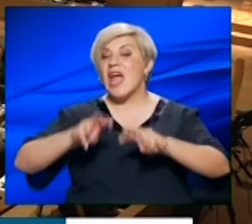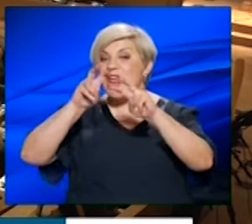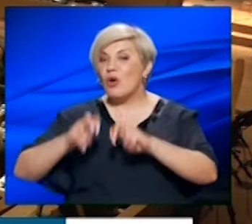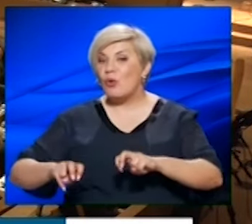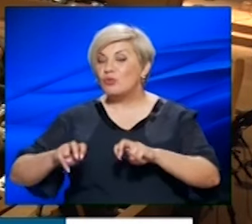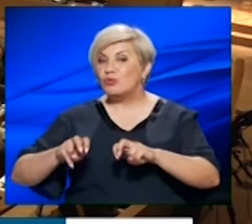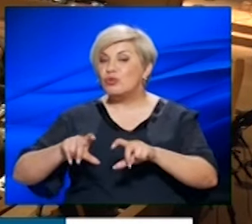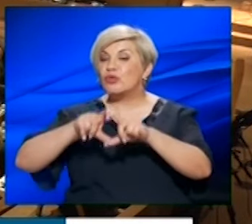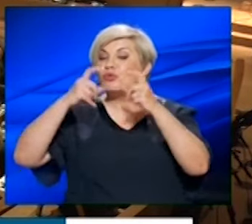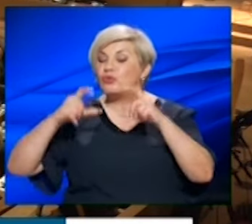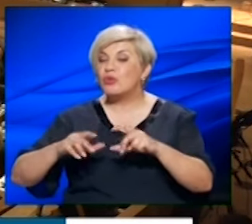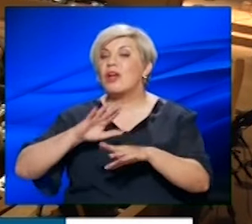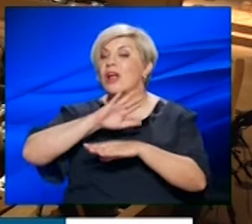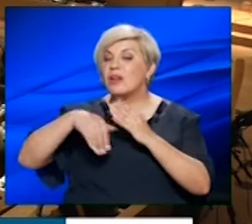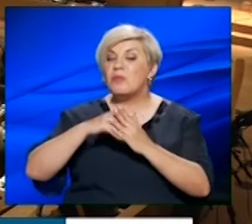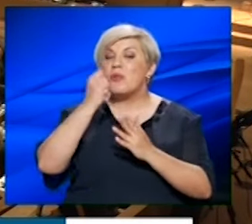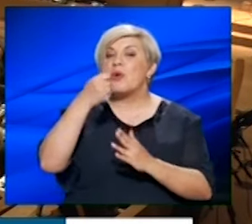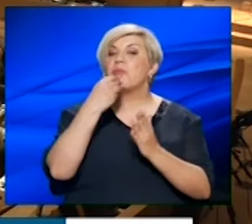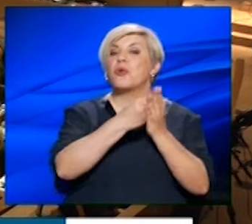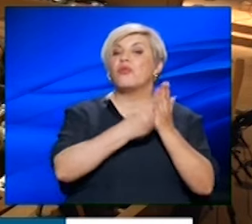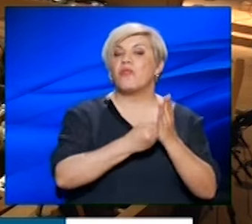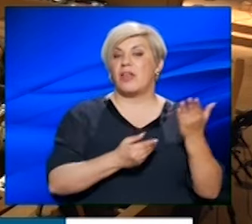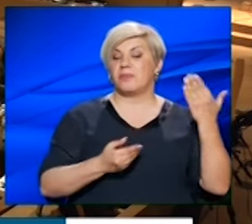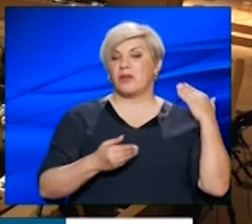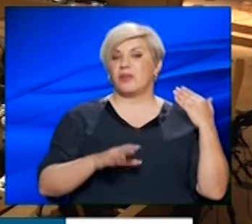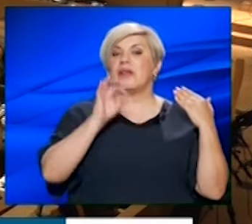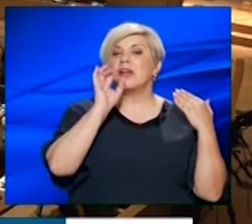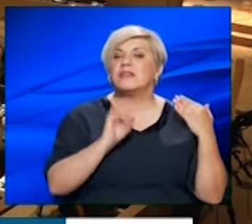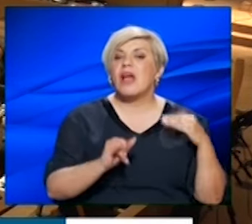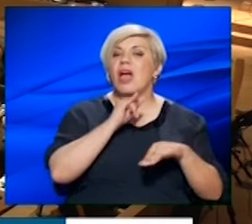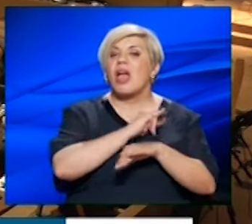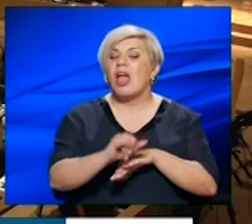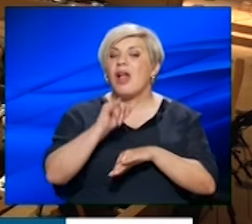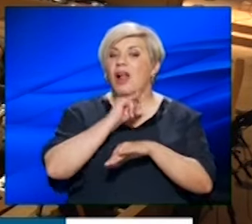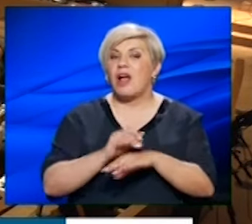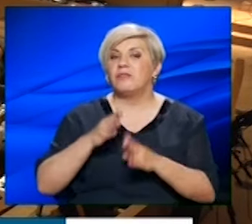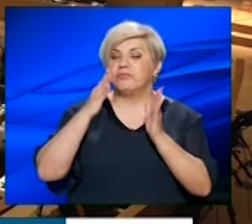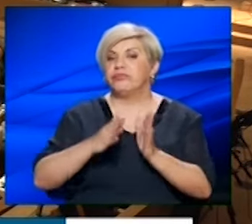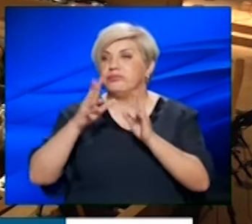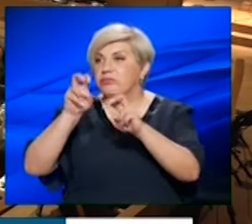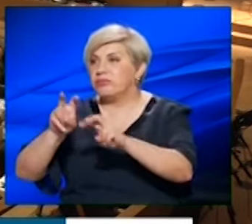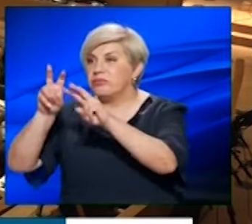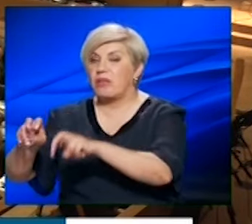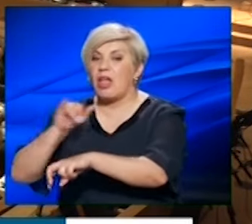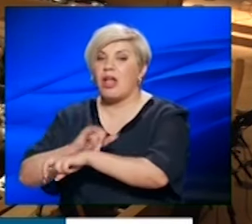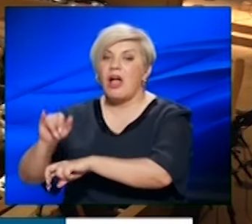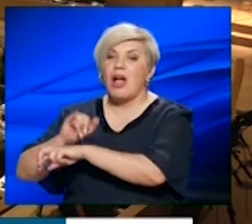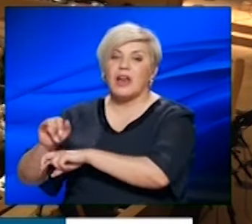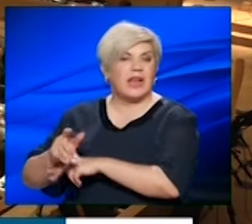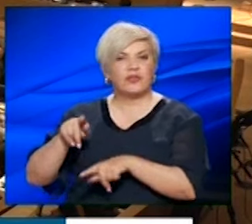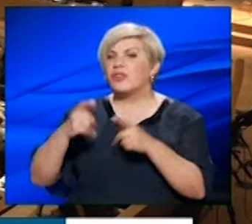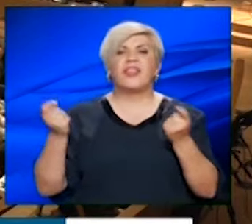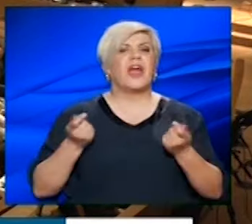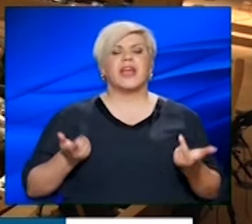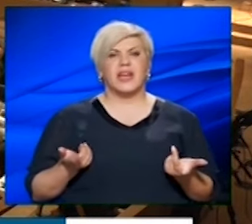Δήμου έχει ολοκληρωθεί μόνο πρωτοβάθμος και είναι πολύ πίσω. Ακόμα και πάει με πάρα πολλοί αργούς ρυθμούς. Σε αυτό τι θα